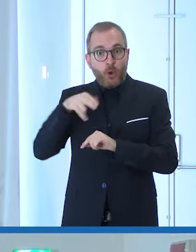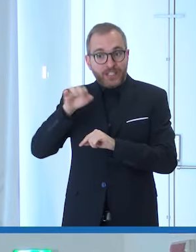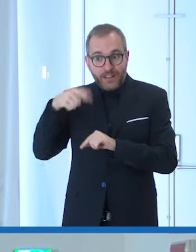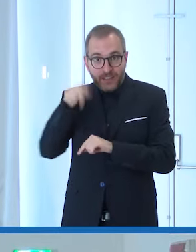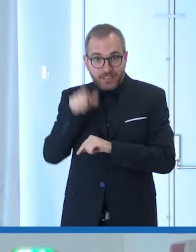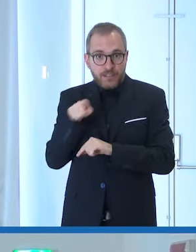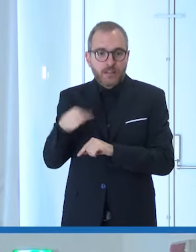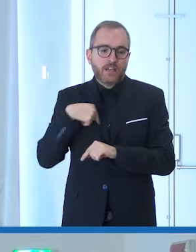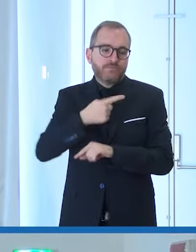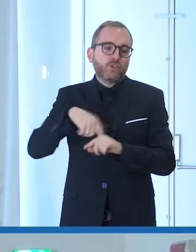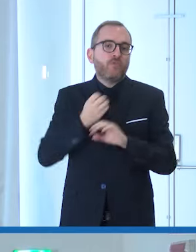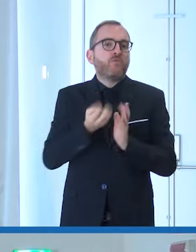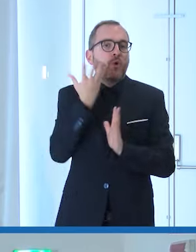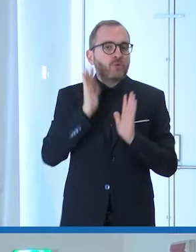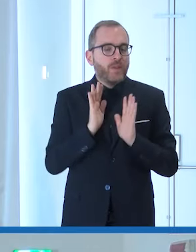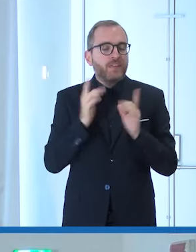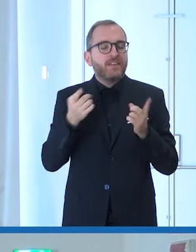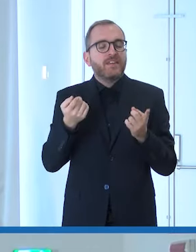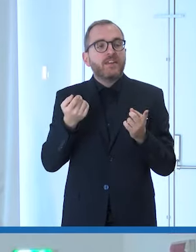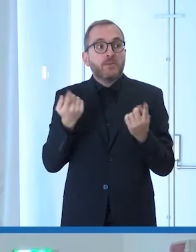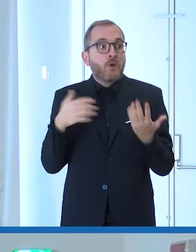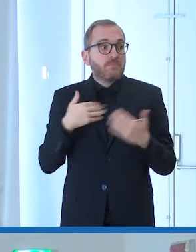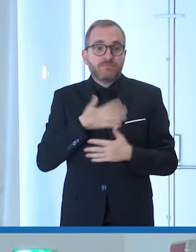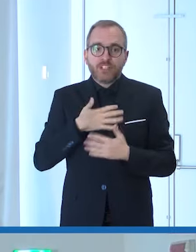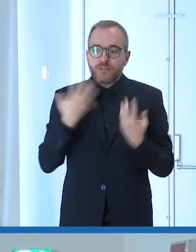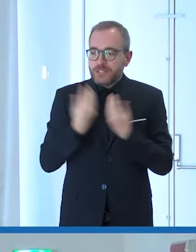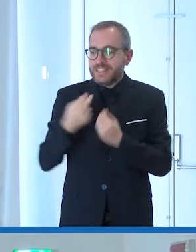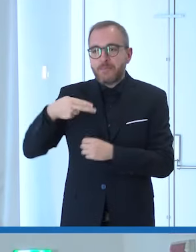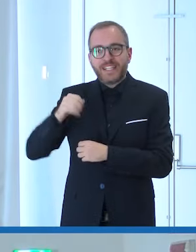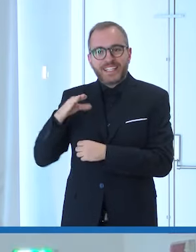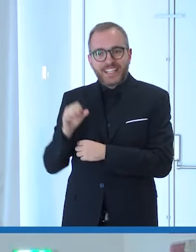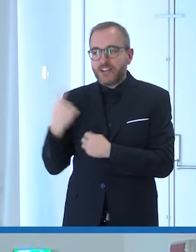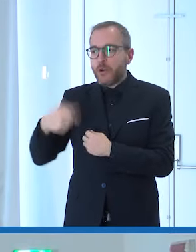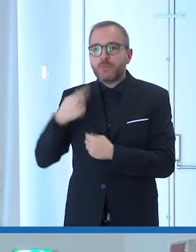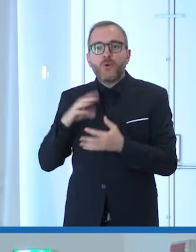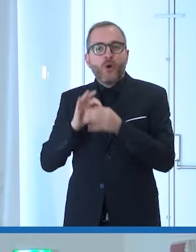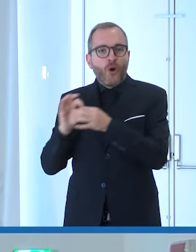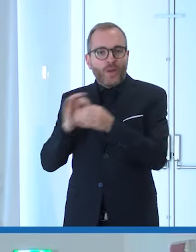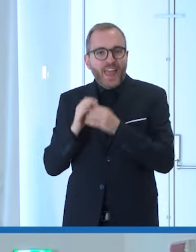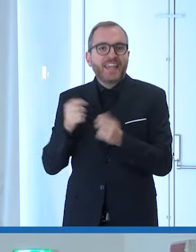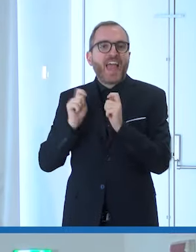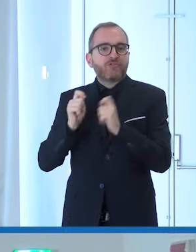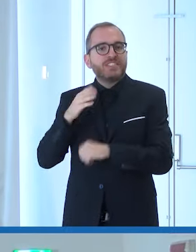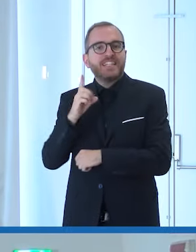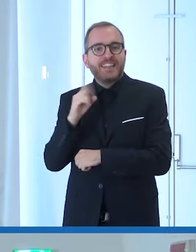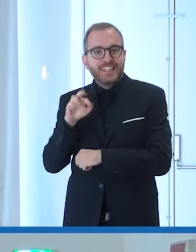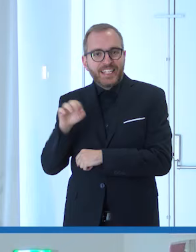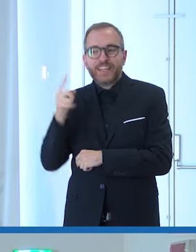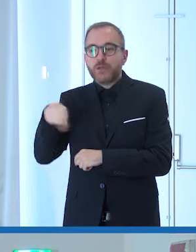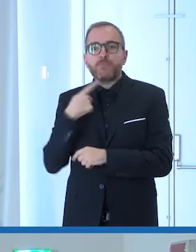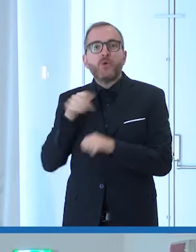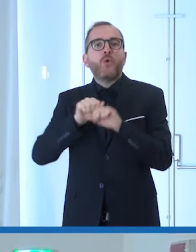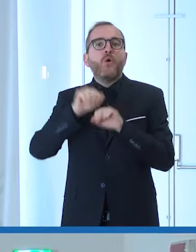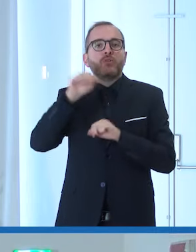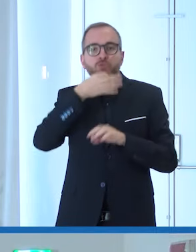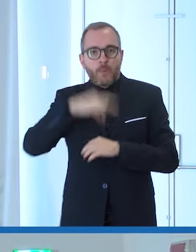Italia. E poi mi fa piacere essere qui con Nico, i colleghi di dire, i colleghi superabili perché hanno un'attenzione molto